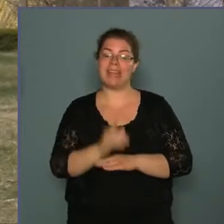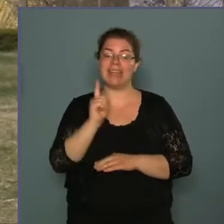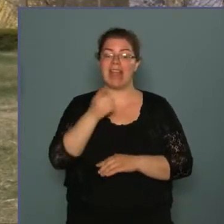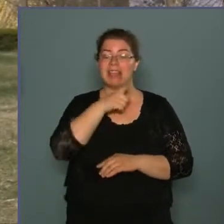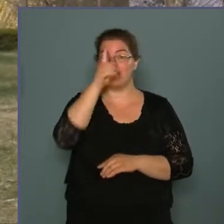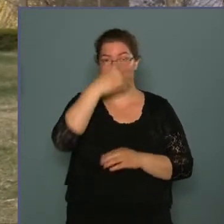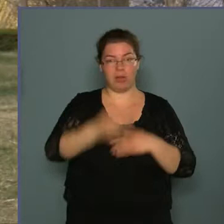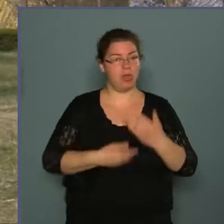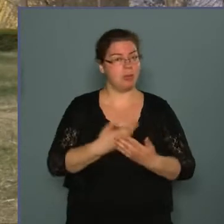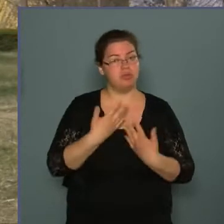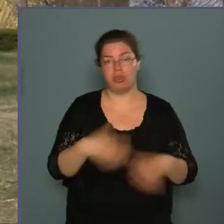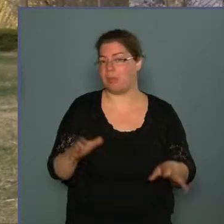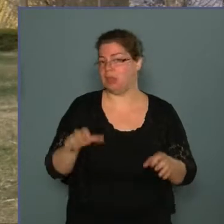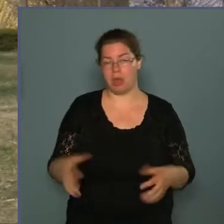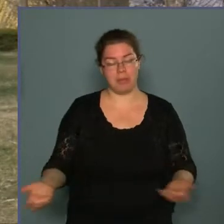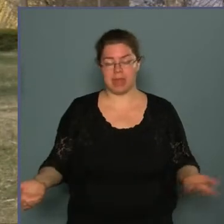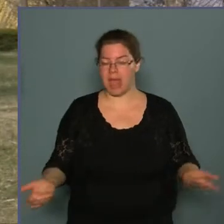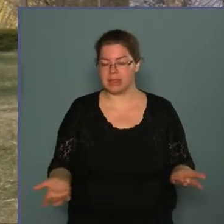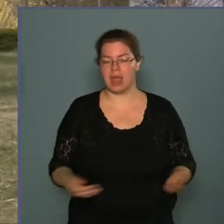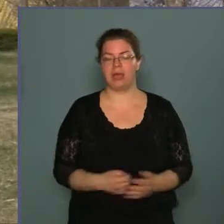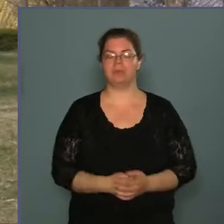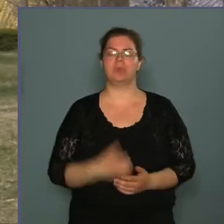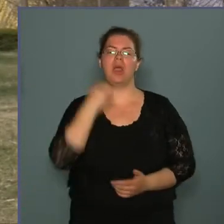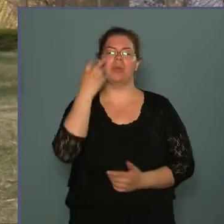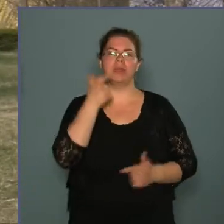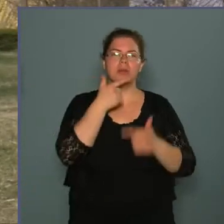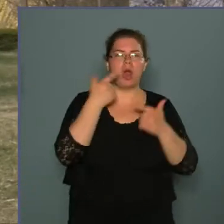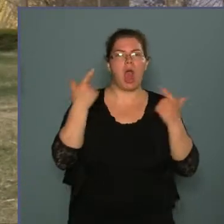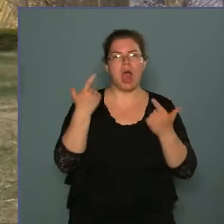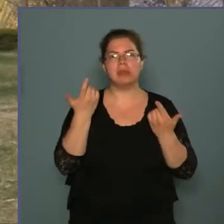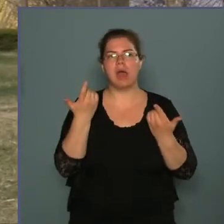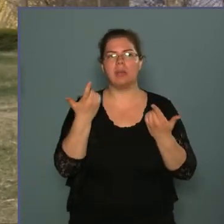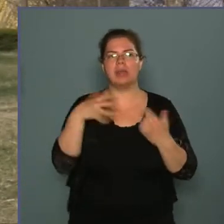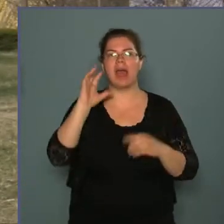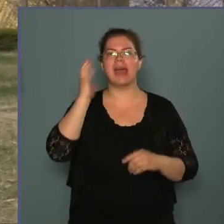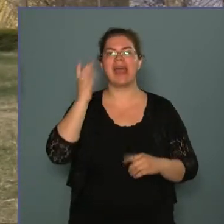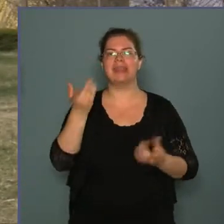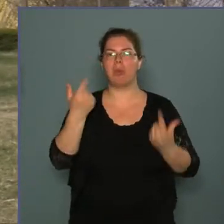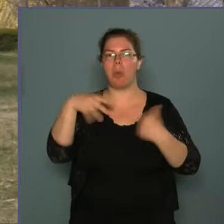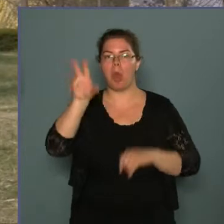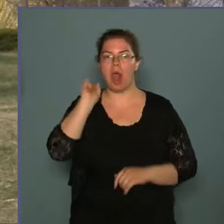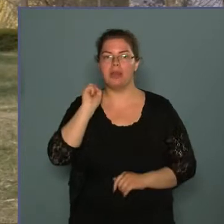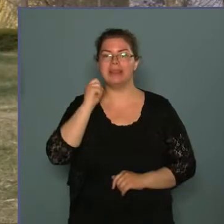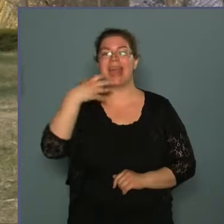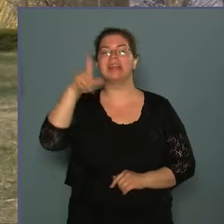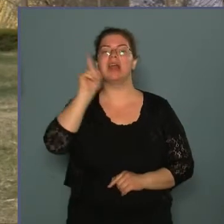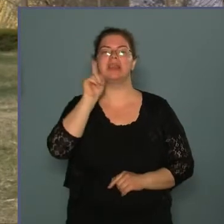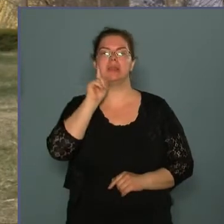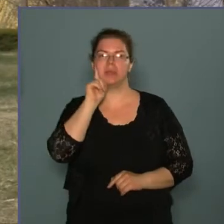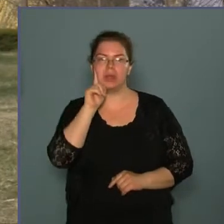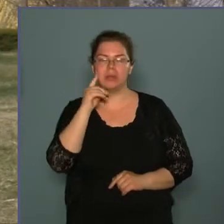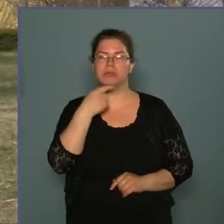az éjszaka folyamán semmit nem tehettek. Amikor hajnalban a rádióból hallották Nagy Imre szózatát,